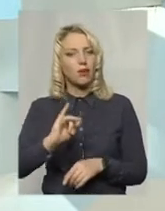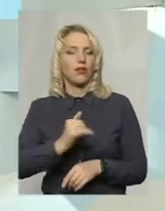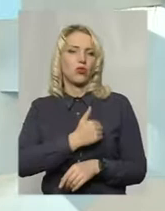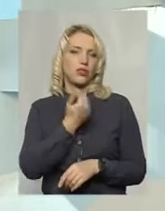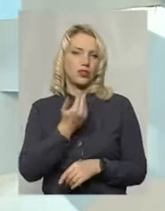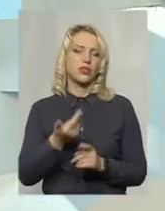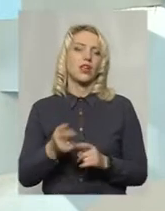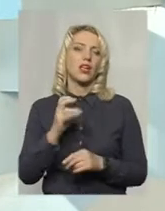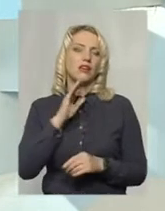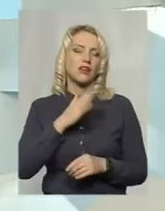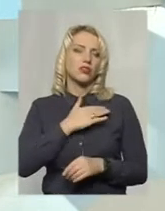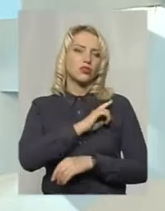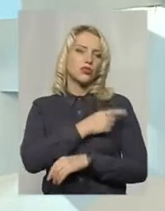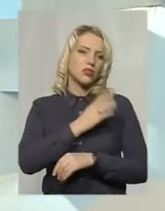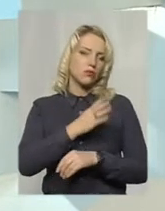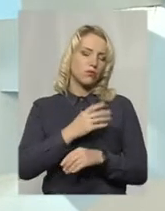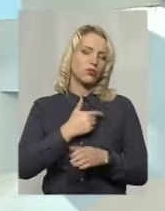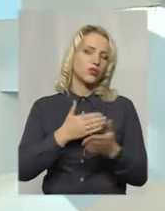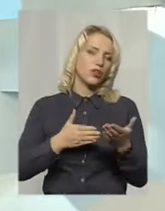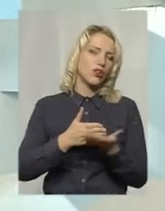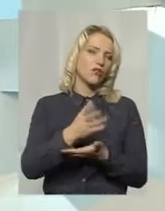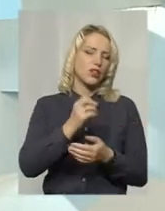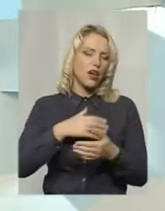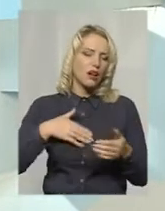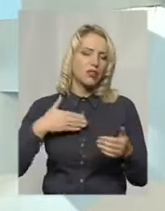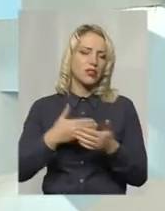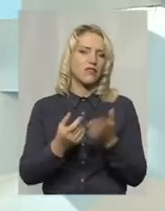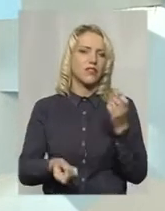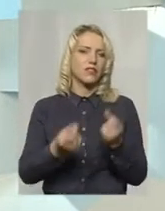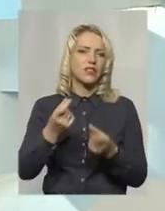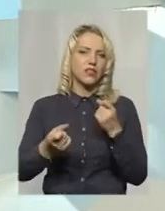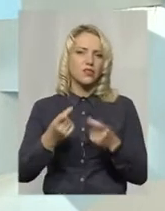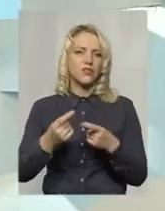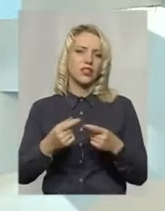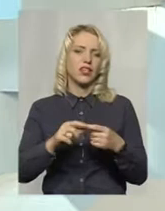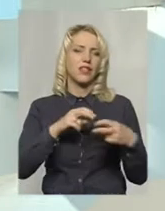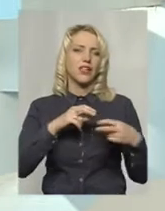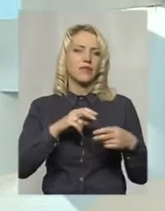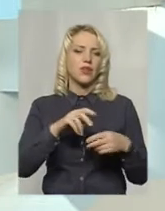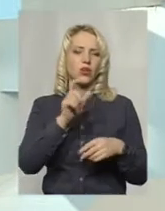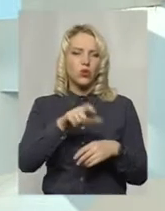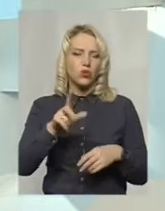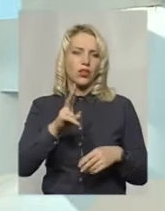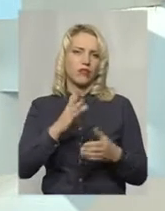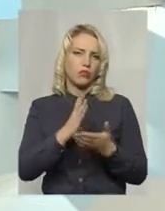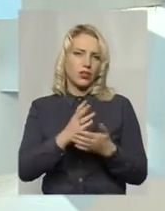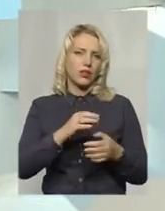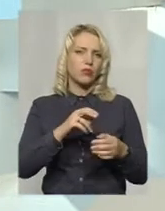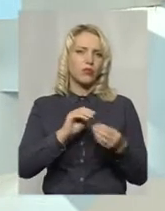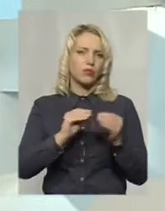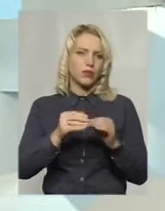зусилля будуть скеровані на активне виявлення пацієнтів з факторами ризику і проведення їх профілактики захворювання серцевої